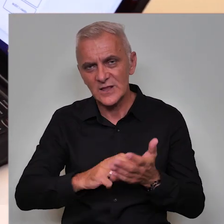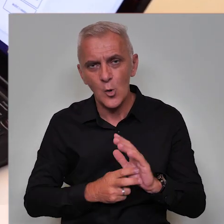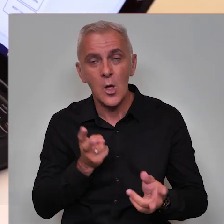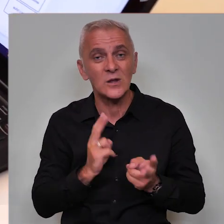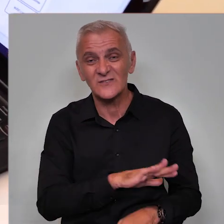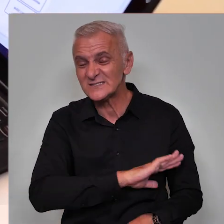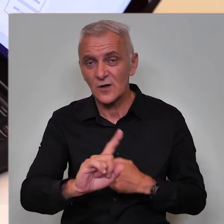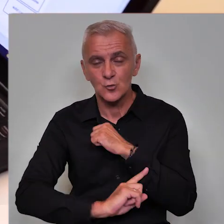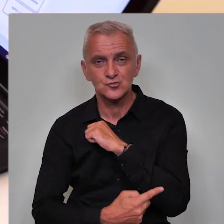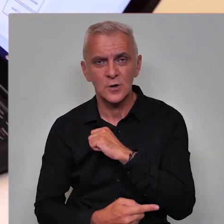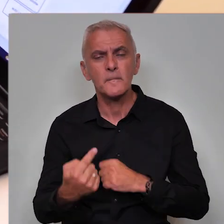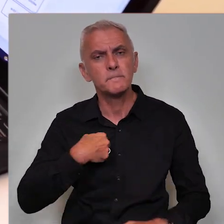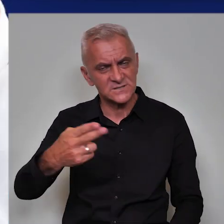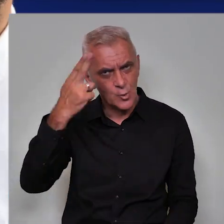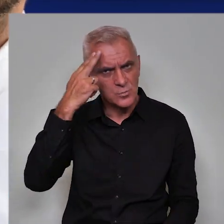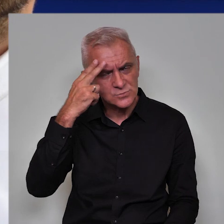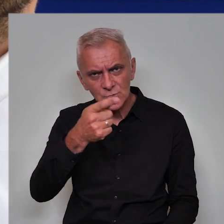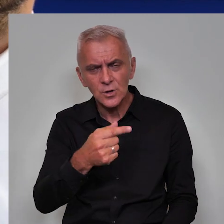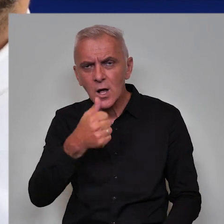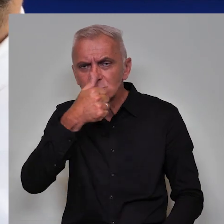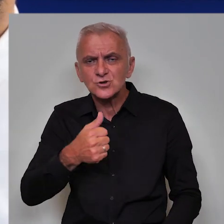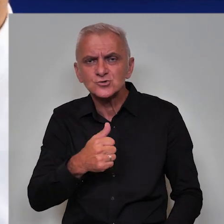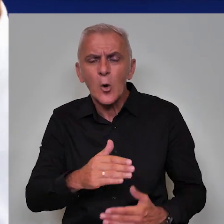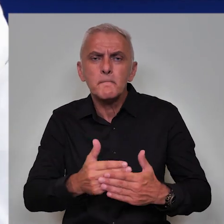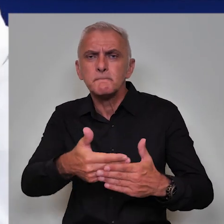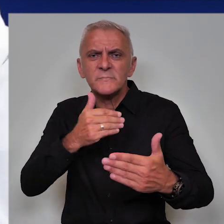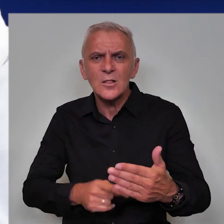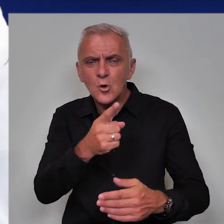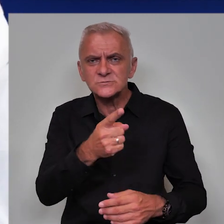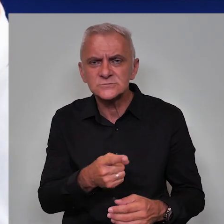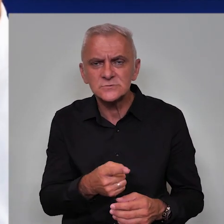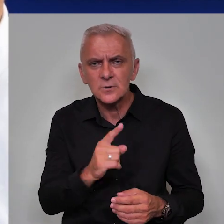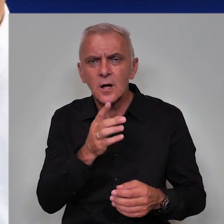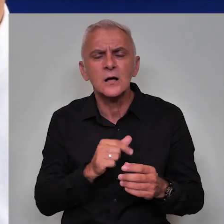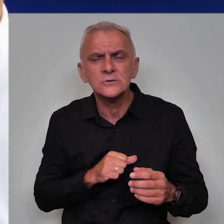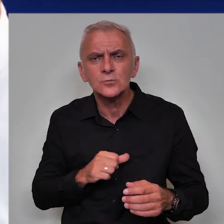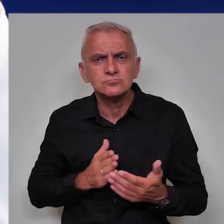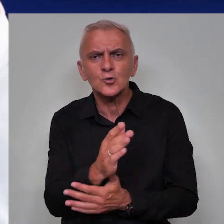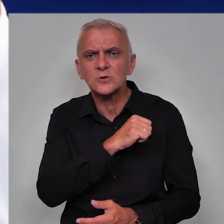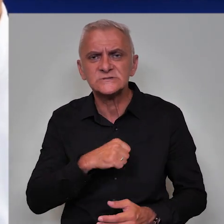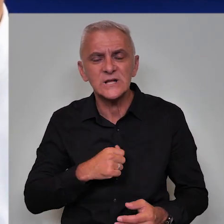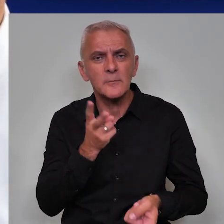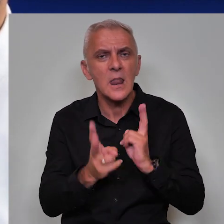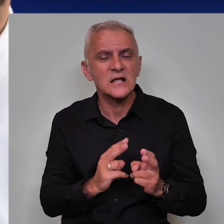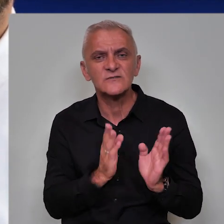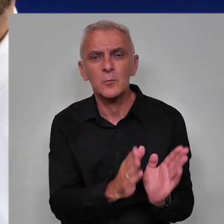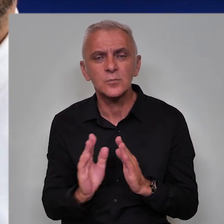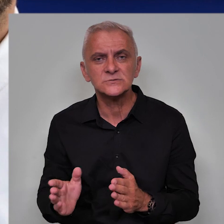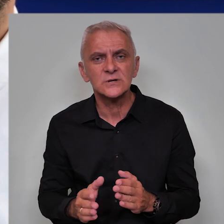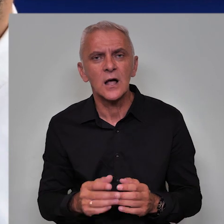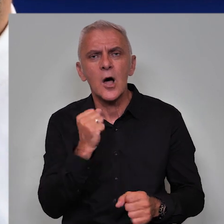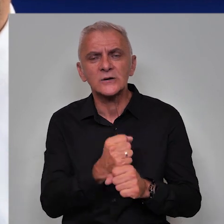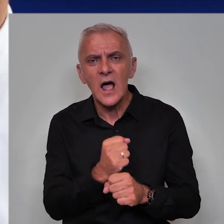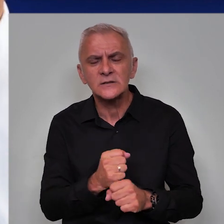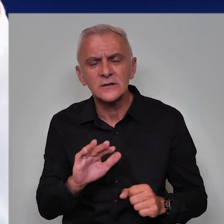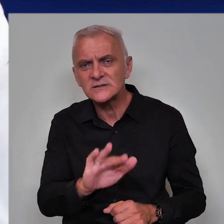nastavi za sve učenike. Mi smo prepoznali benefite asistivnih tehnologija kroz sam nastavni proces kako u razvoju sa teškoćom,